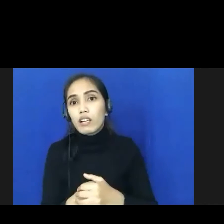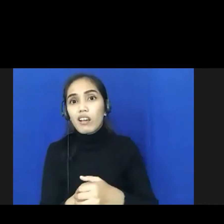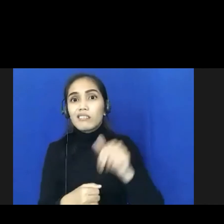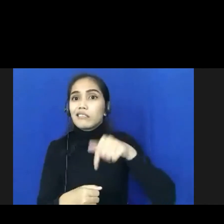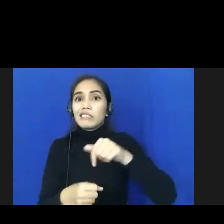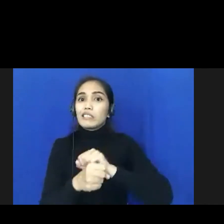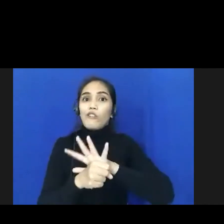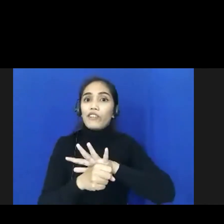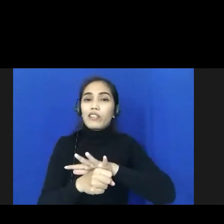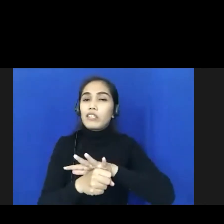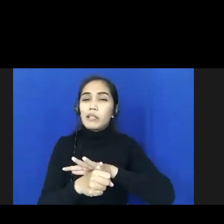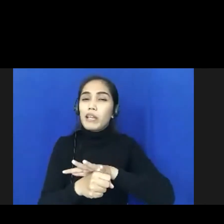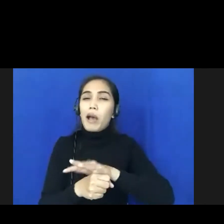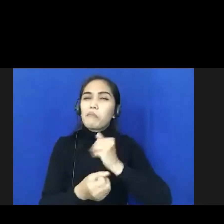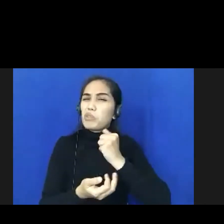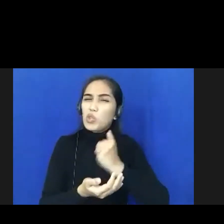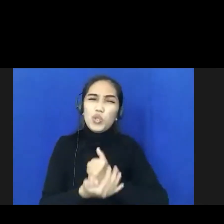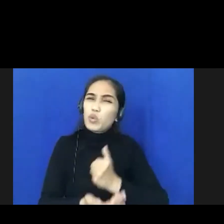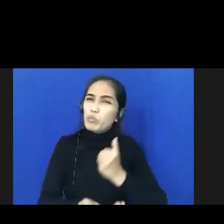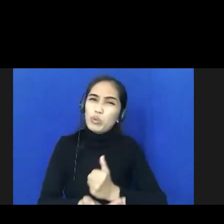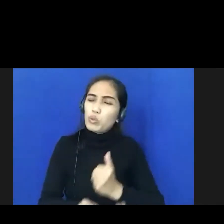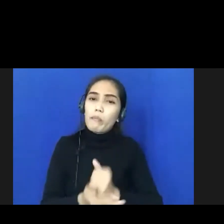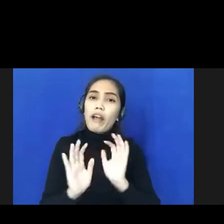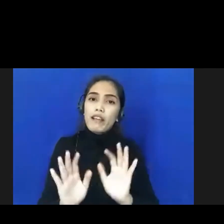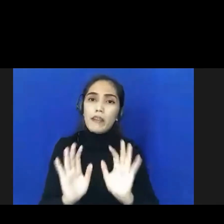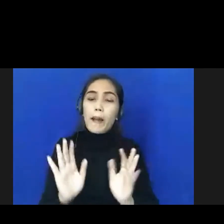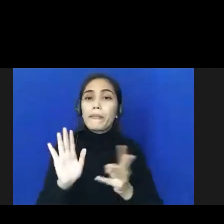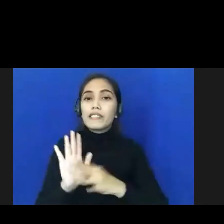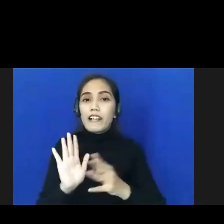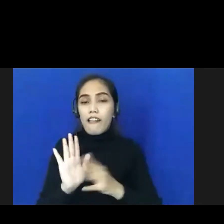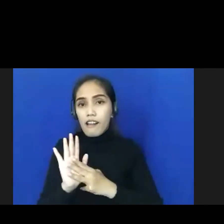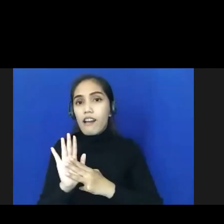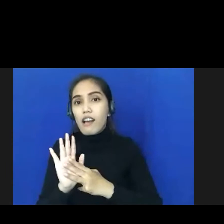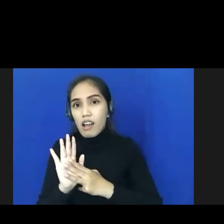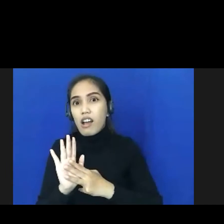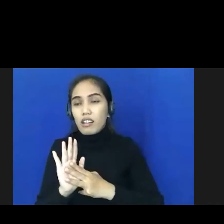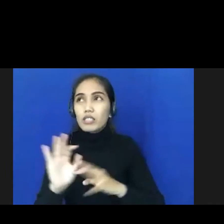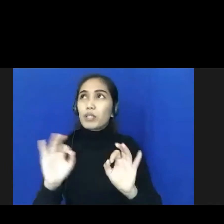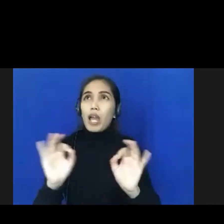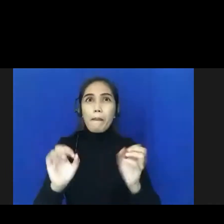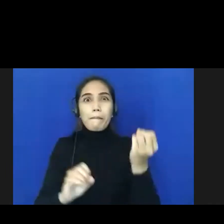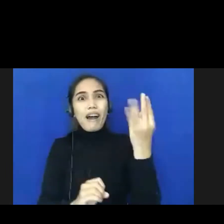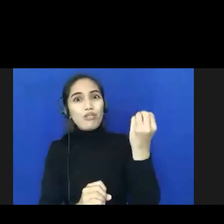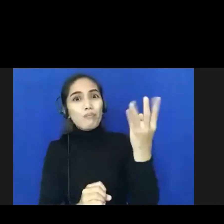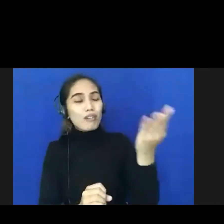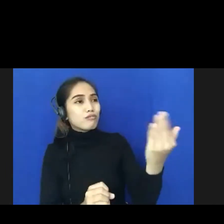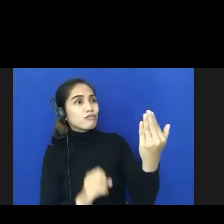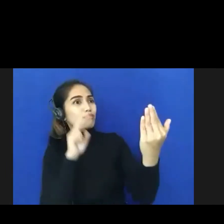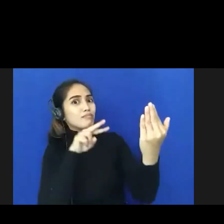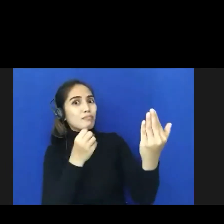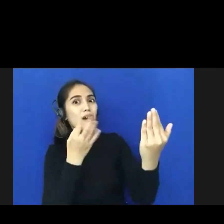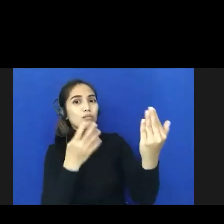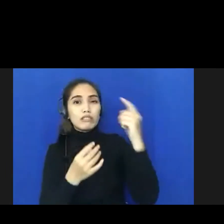sangat banyak hal-hal yang kita belum pernah alami dan tingkat